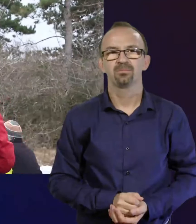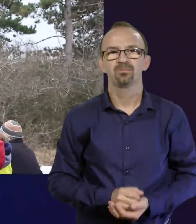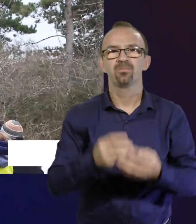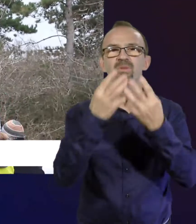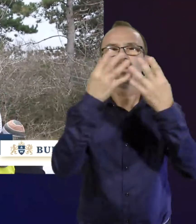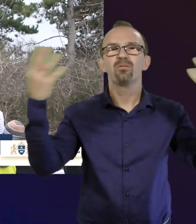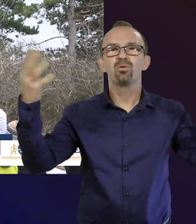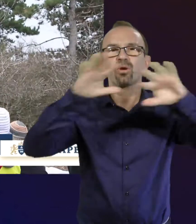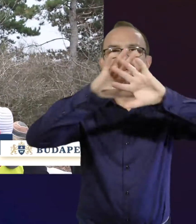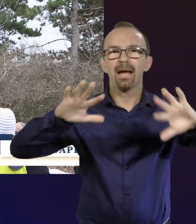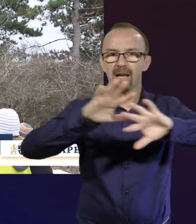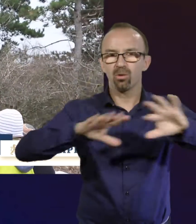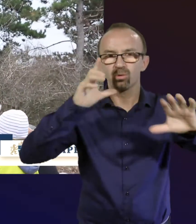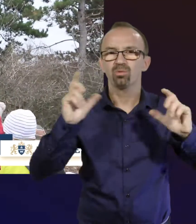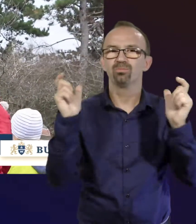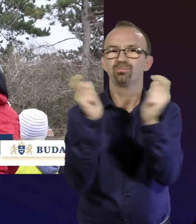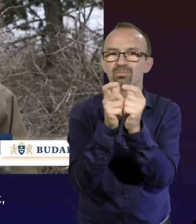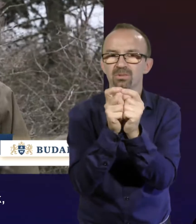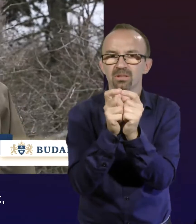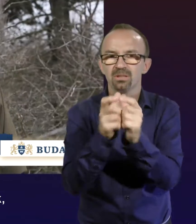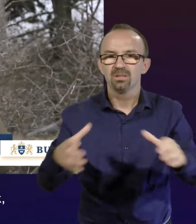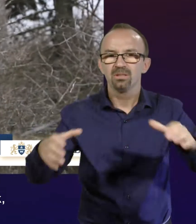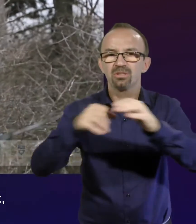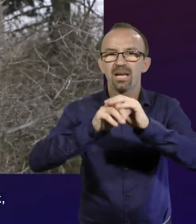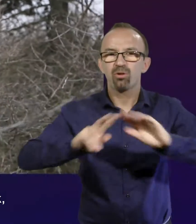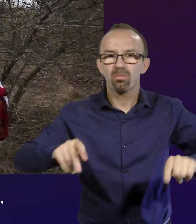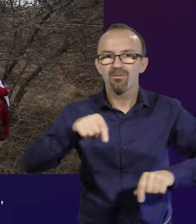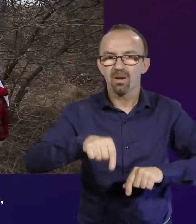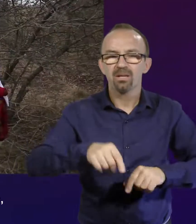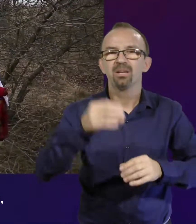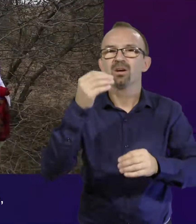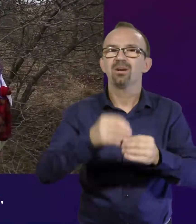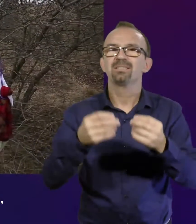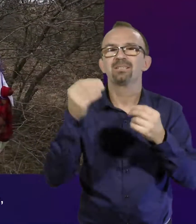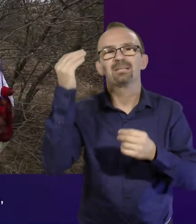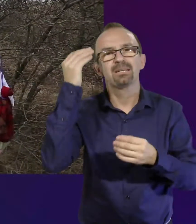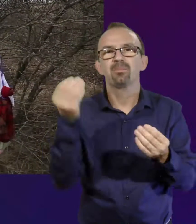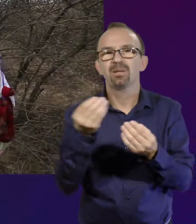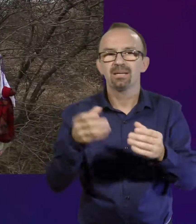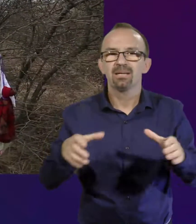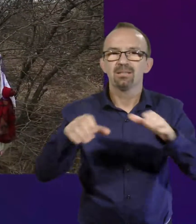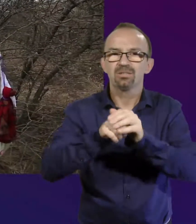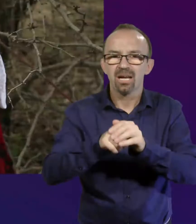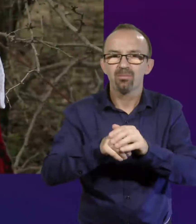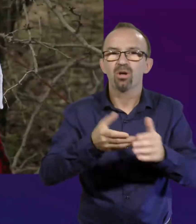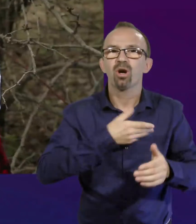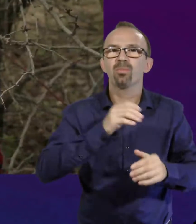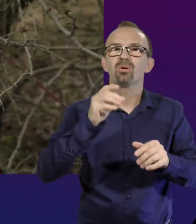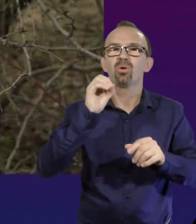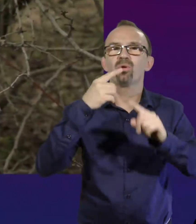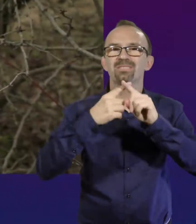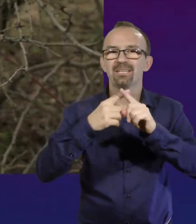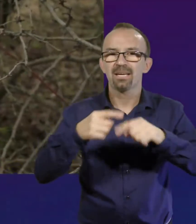Egy függönyhálóval tudjuk befogni a madarakat. Zsákokban vannak a madarak, hogy ennek azért van értelme, mert ebben a zsákban kap